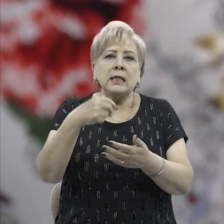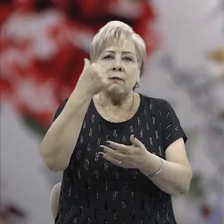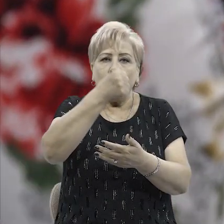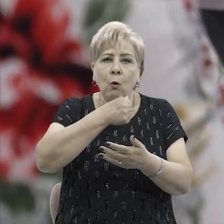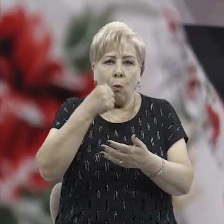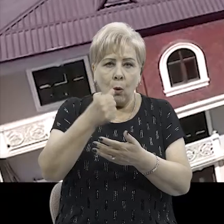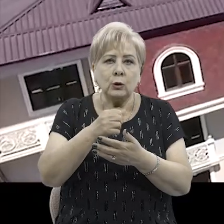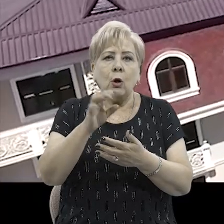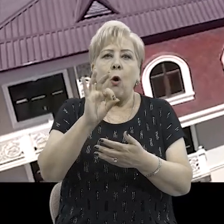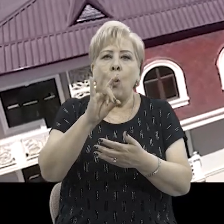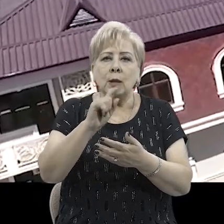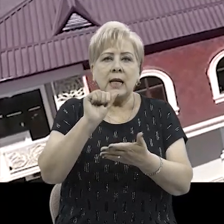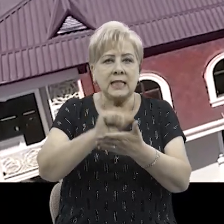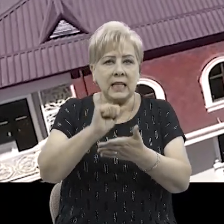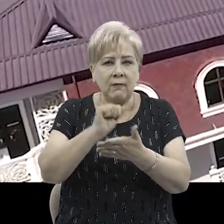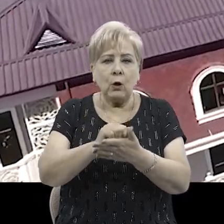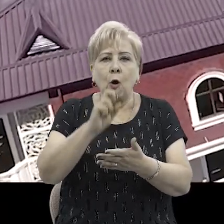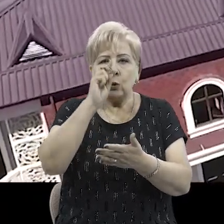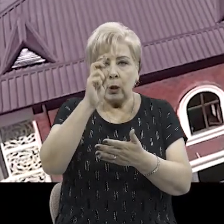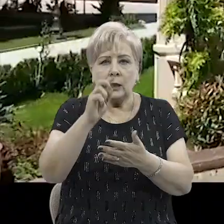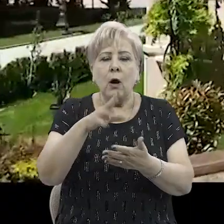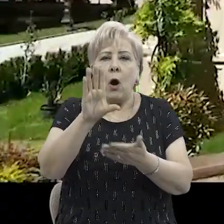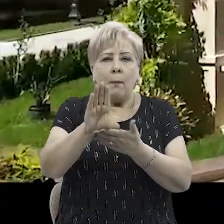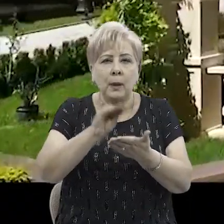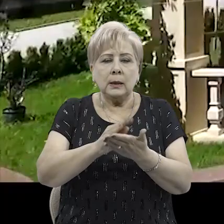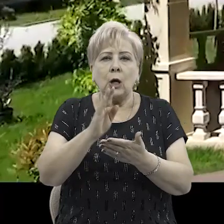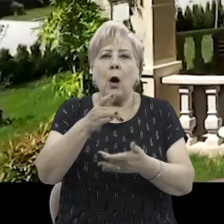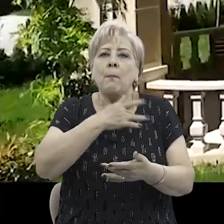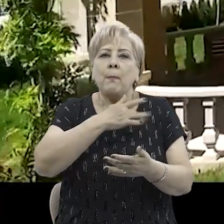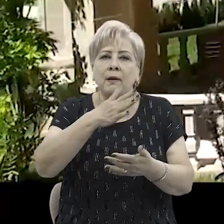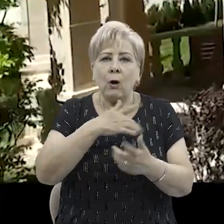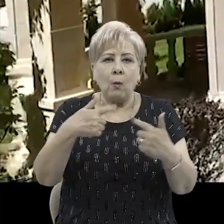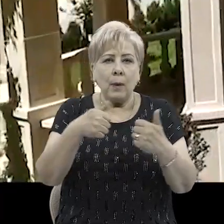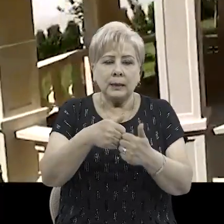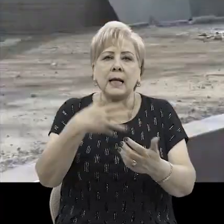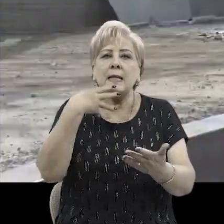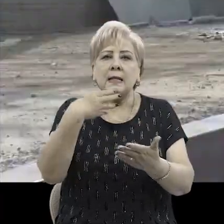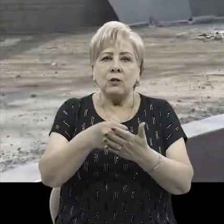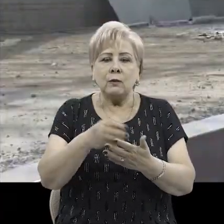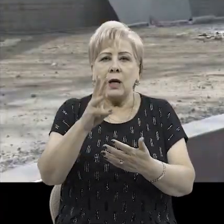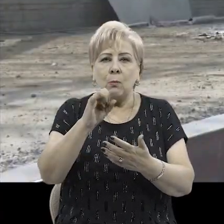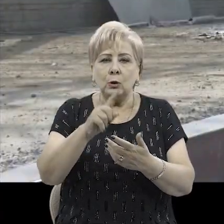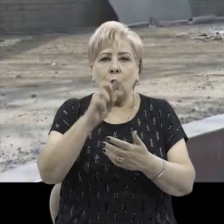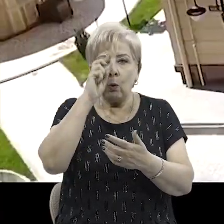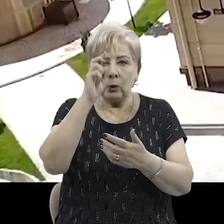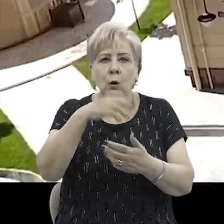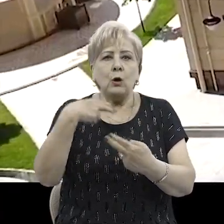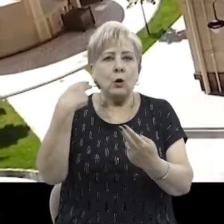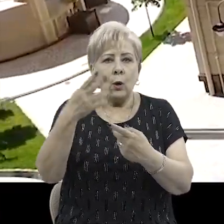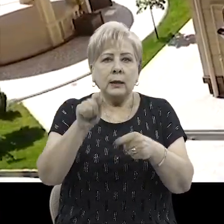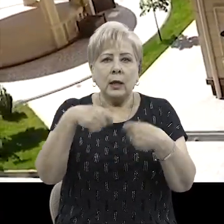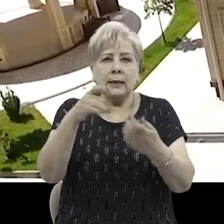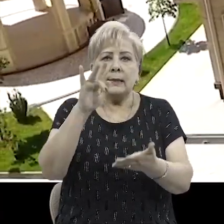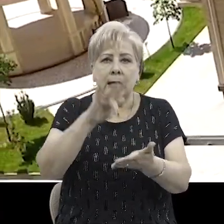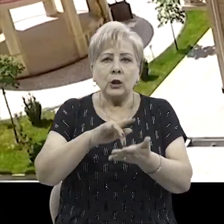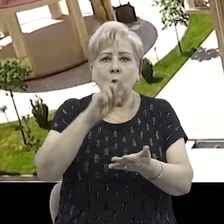года ордер и сертификат государственного образца о приватизации объектов недвижимого имущества и государственной доли выдаются